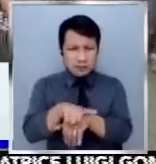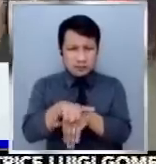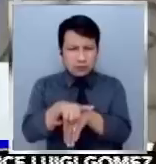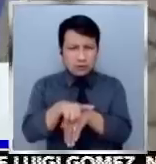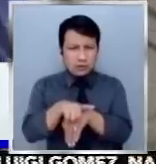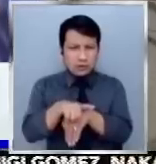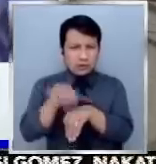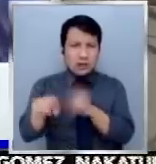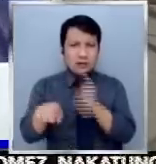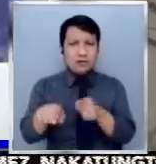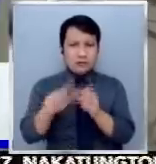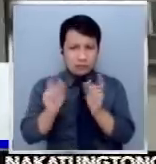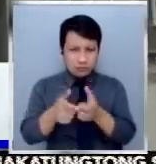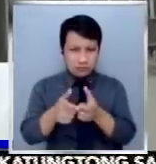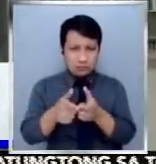harap ng grupo ng mga pastor.